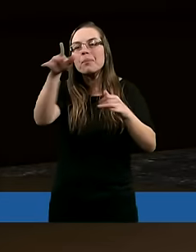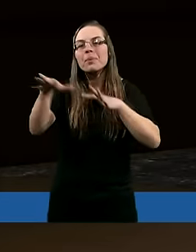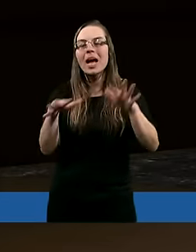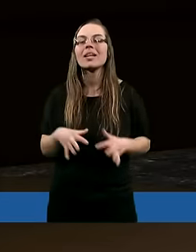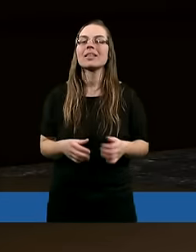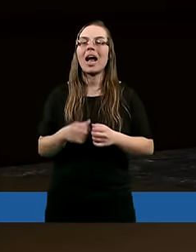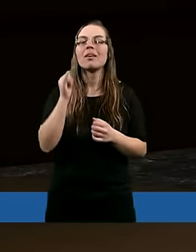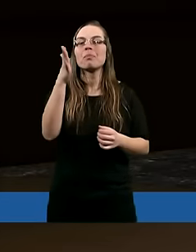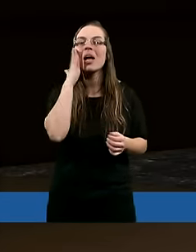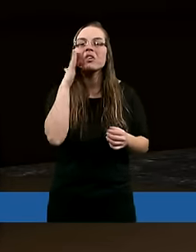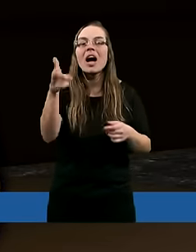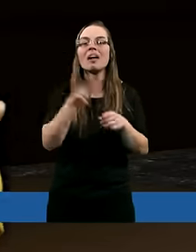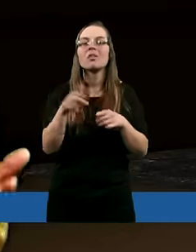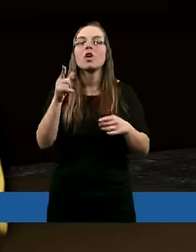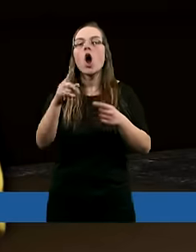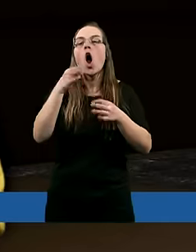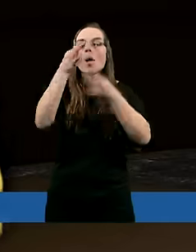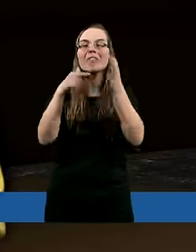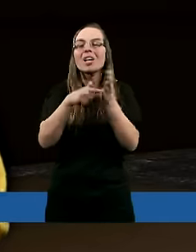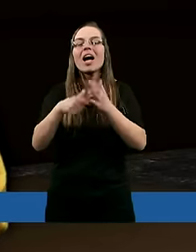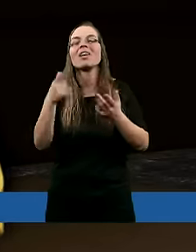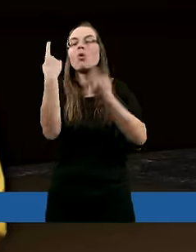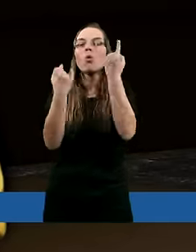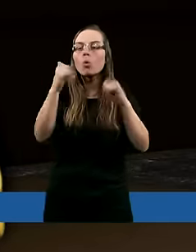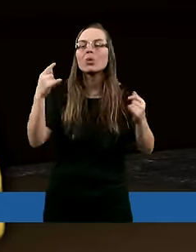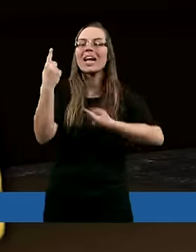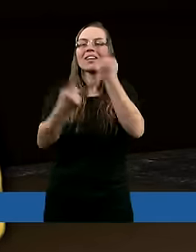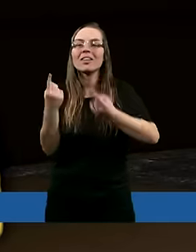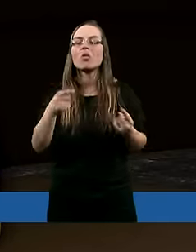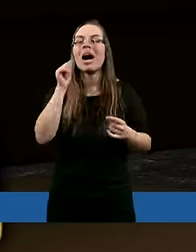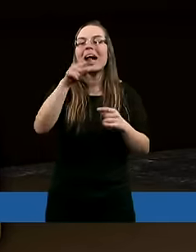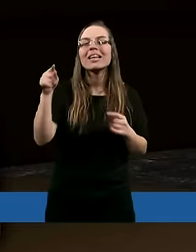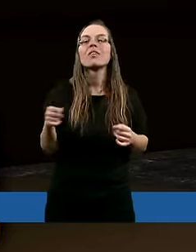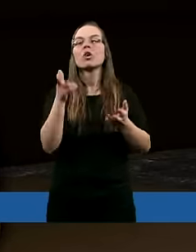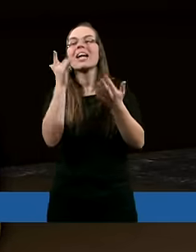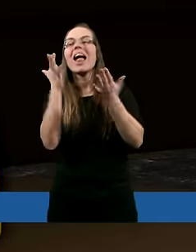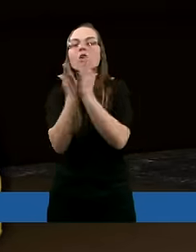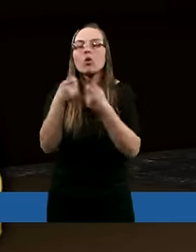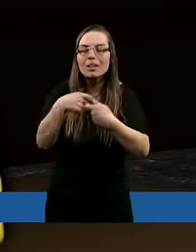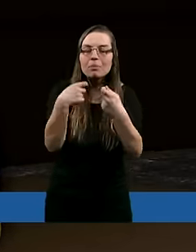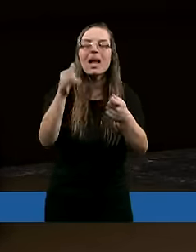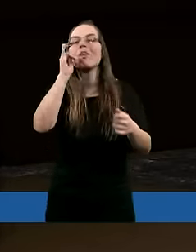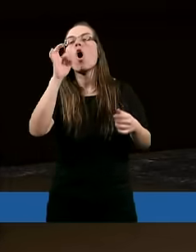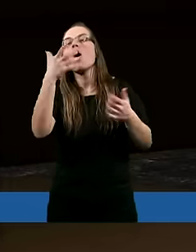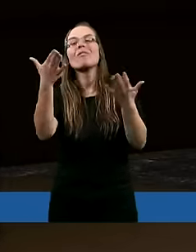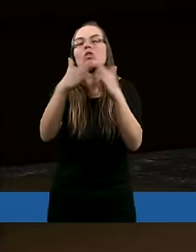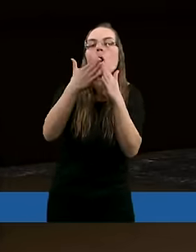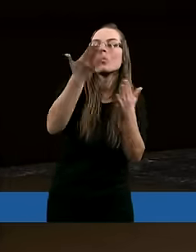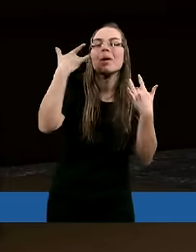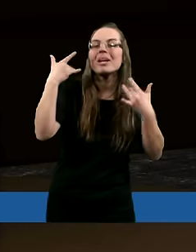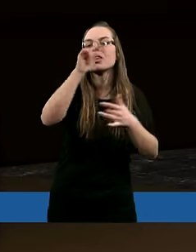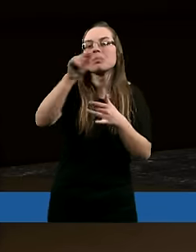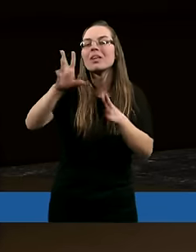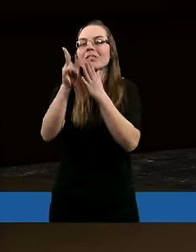gdzie tam żeśmy mieszkali i każdy z nas opowiada właśnie te różne sytuacje, tak, że ile książek sprzedaliśmy, a w jakim domu o Bogu żeśmy opowiadali,